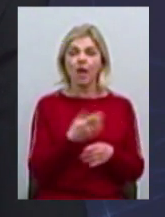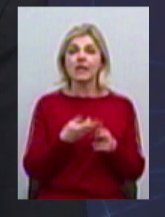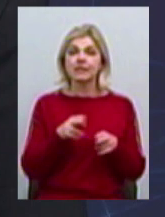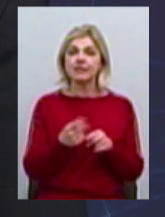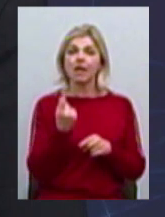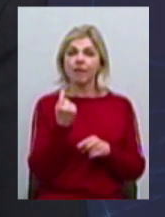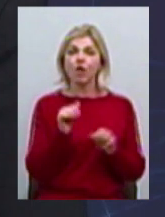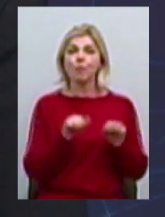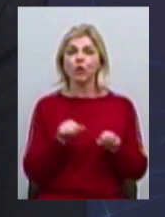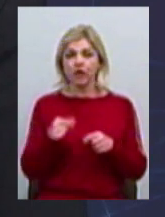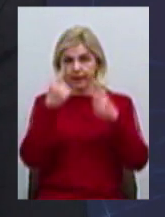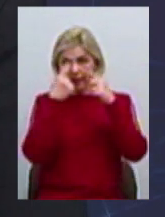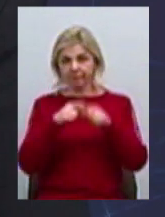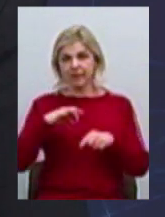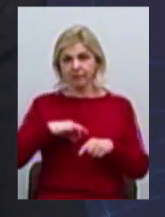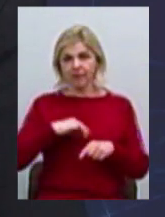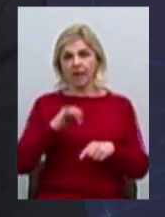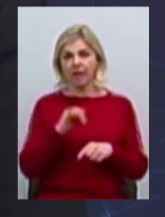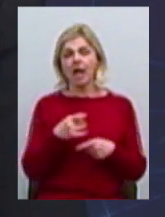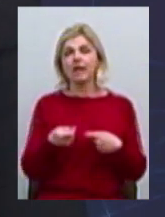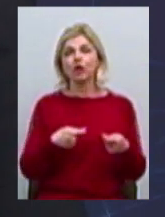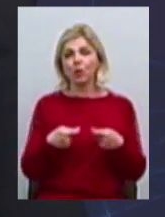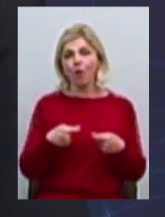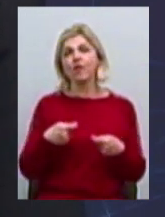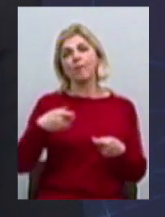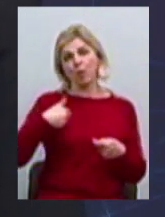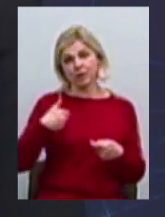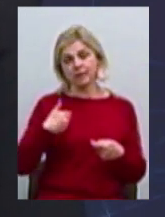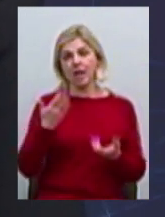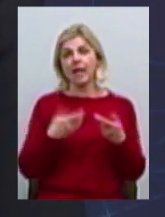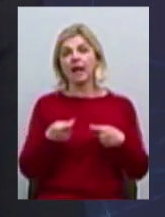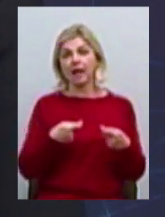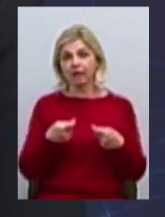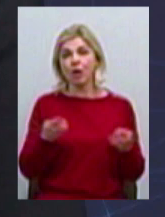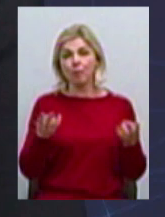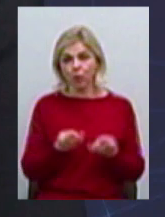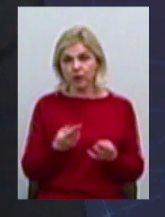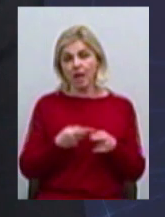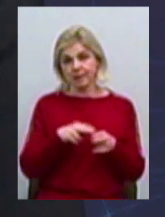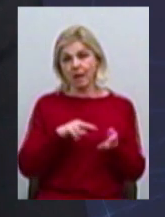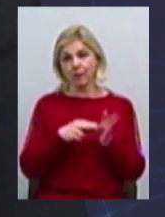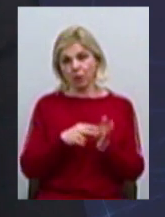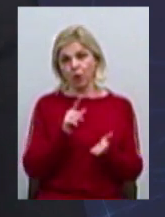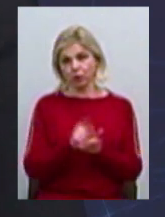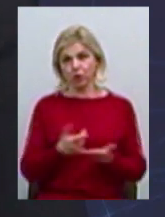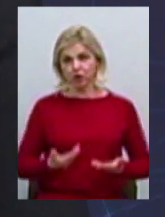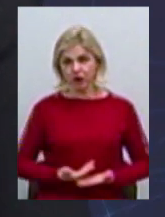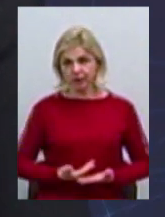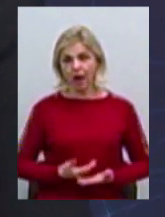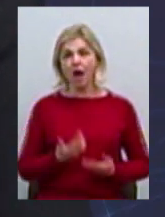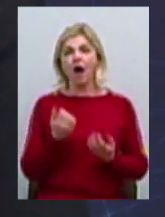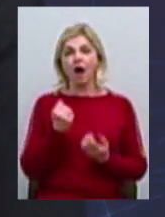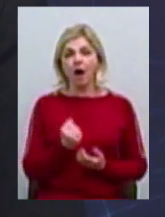технічного впровадження та ринкова доцільність. Тобто, якщо ринок потребує такої ідеї, тобто цей проєкт має жити. Більше того, ви